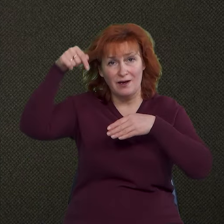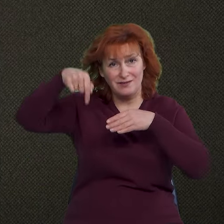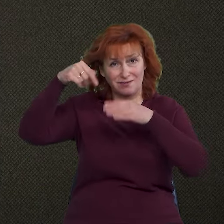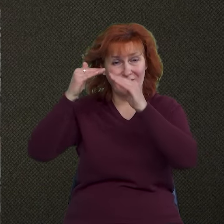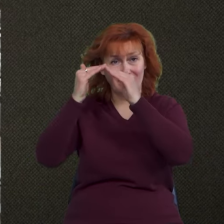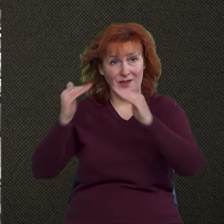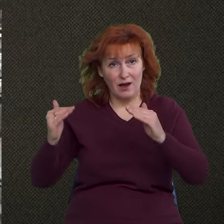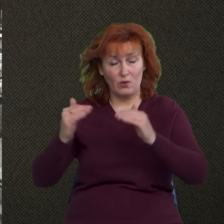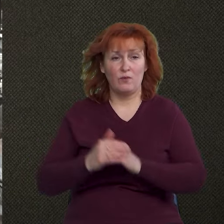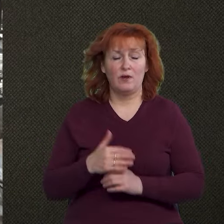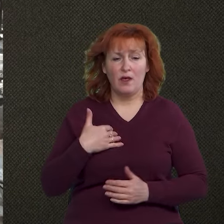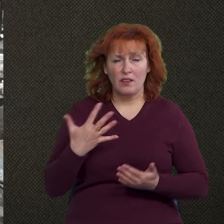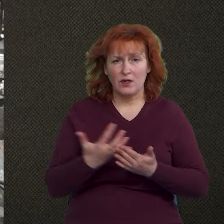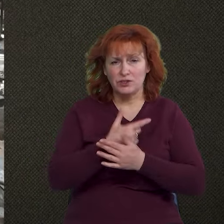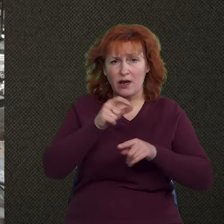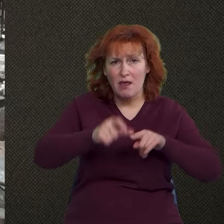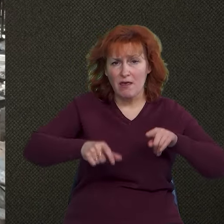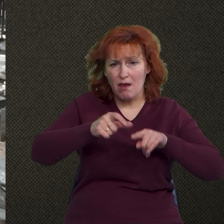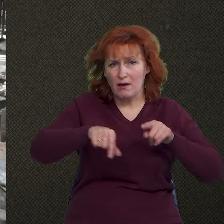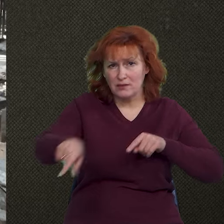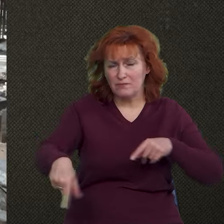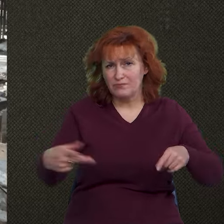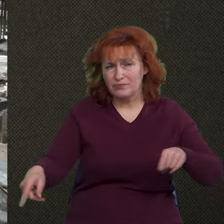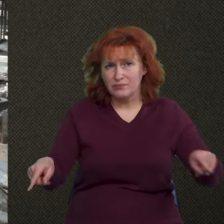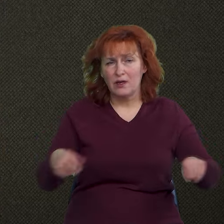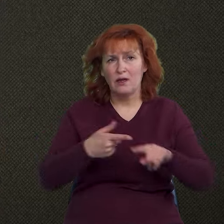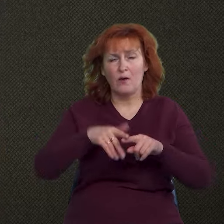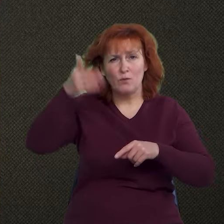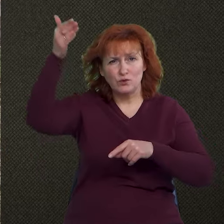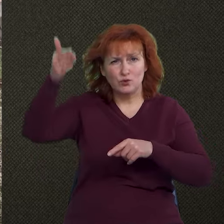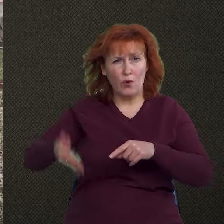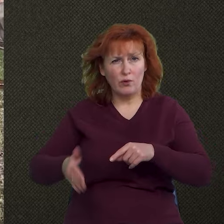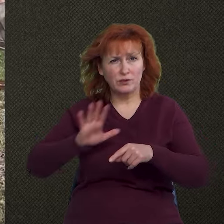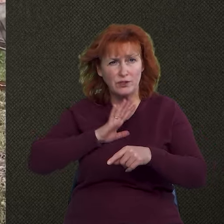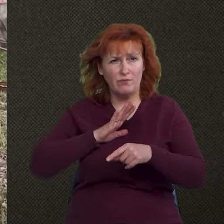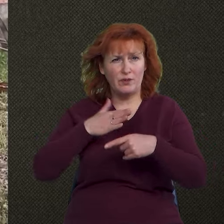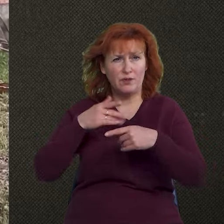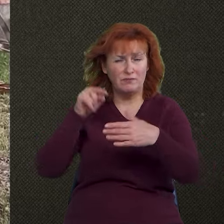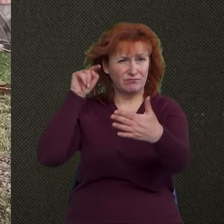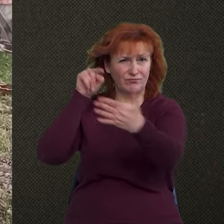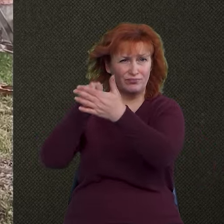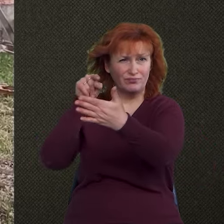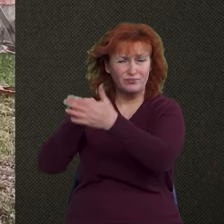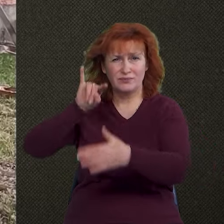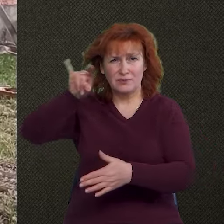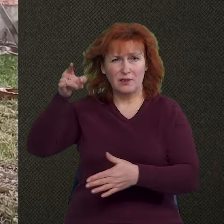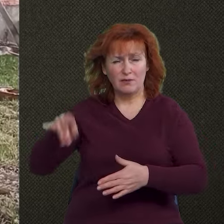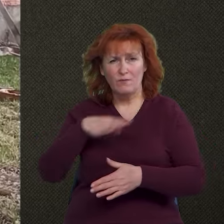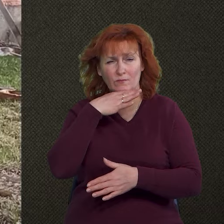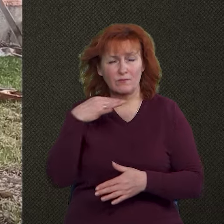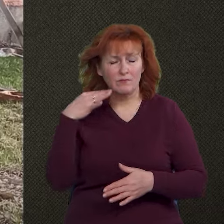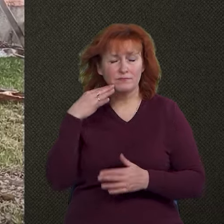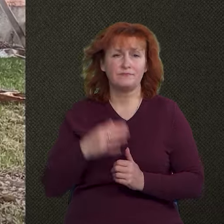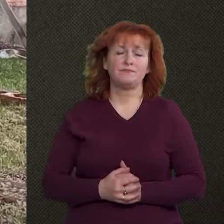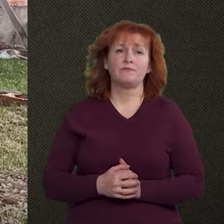гільзи в класах, були пошкоджені стіни, навіть повністю прошиті стіни були в деяких кабінетах.